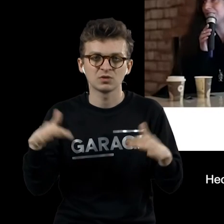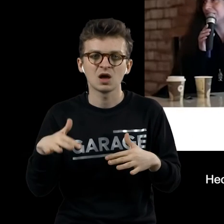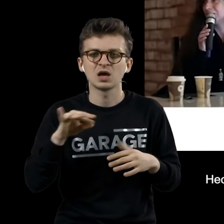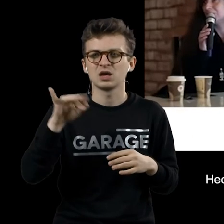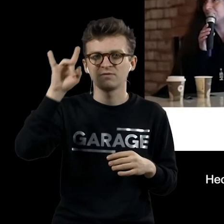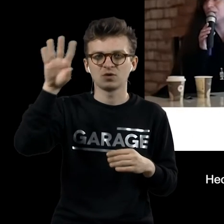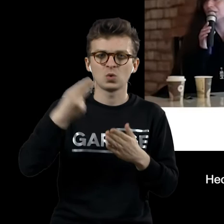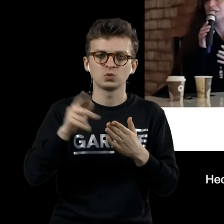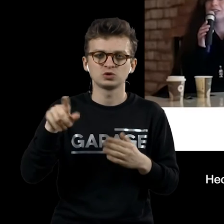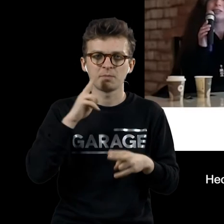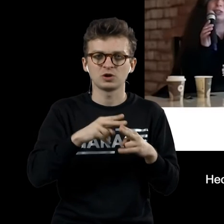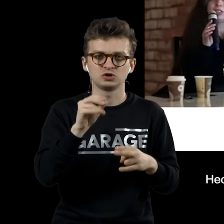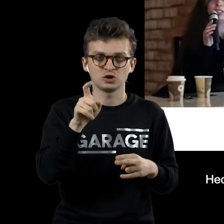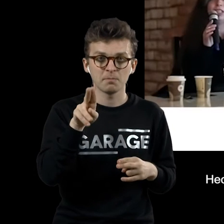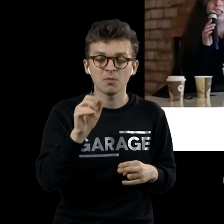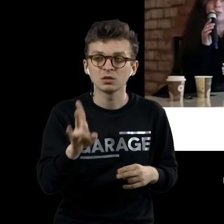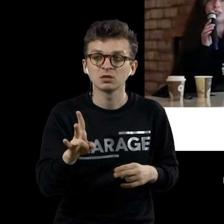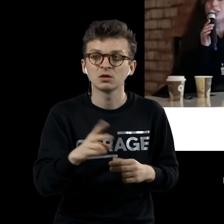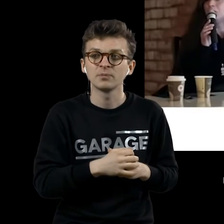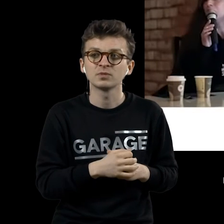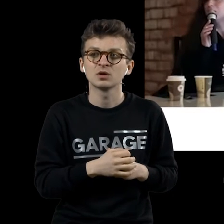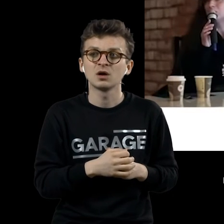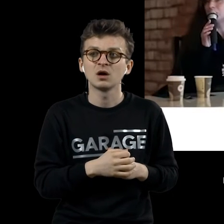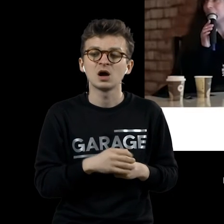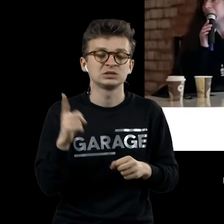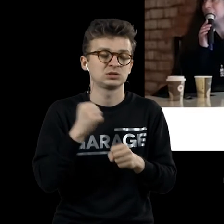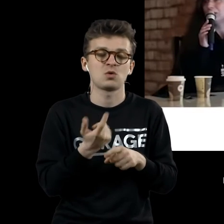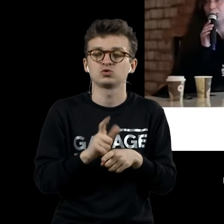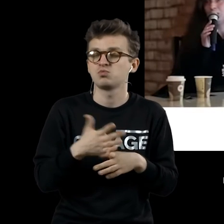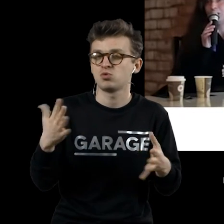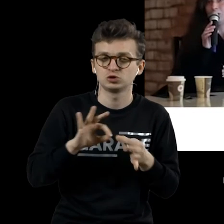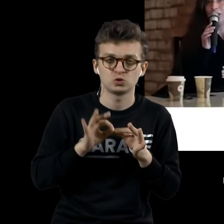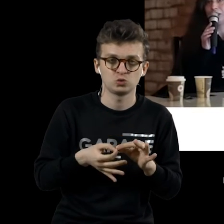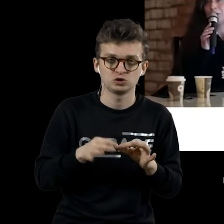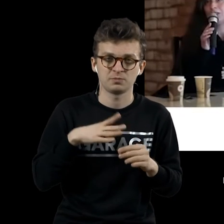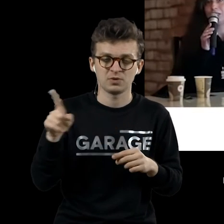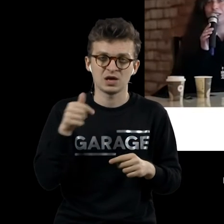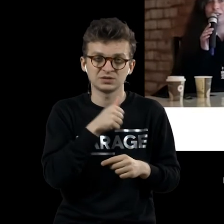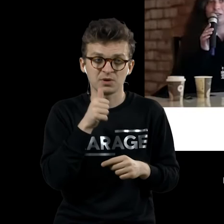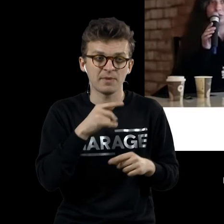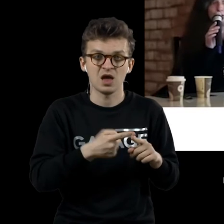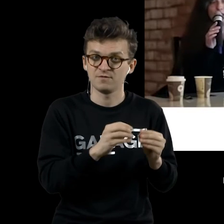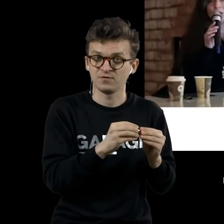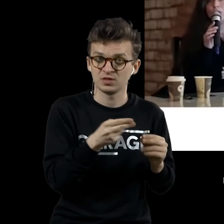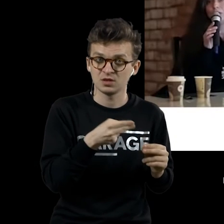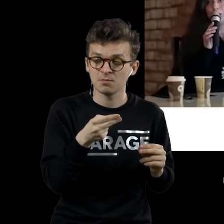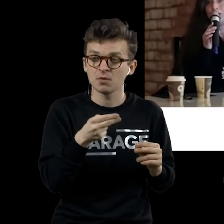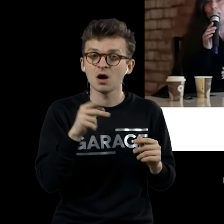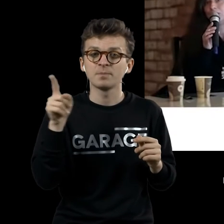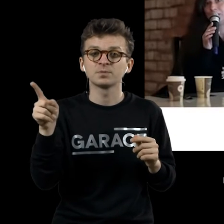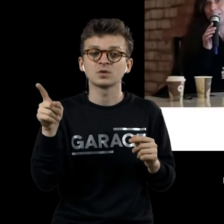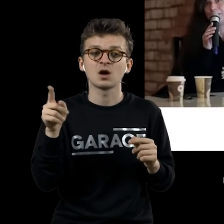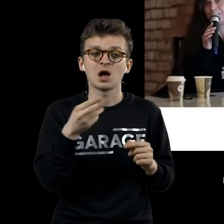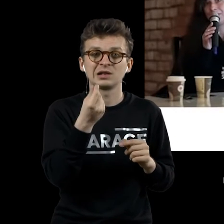Чепмана, такие хулиганы замечательные, проделали более сложный эксперимент на эту же тему. Они разрисовывали